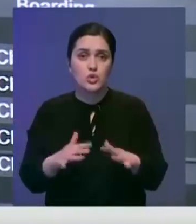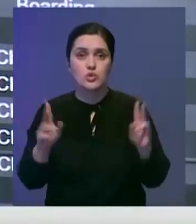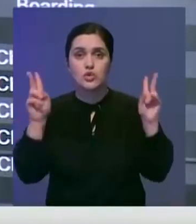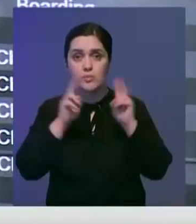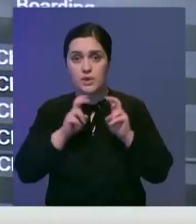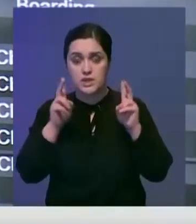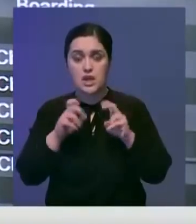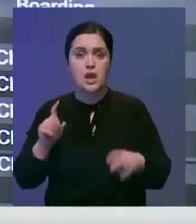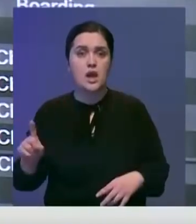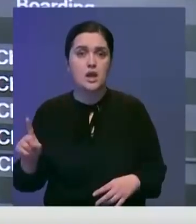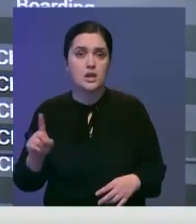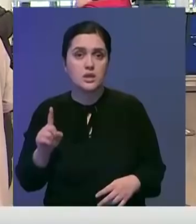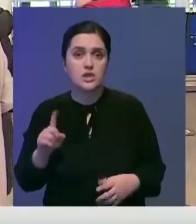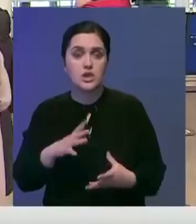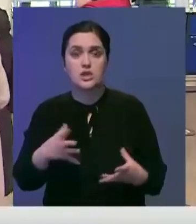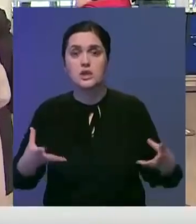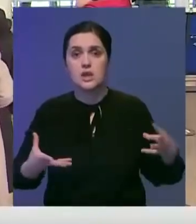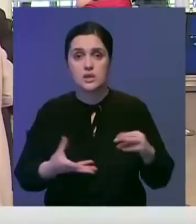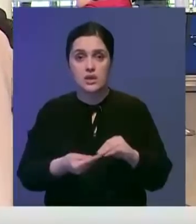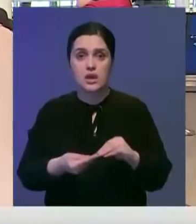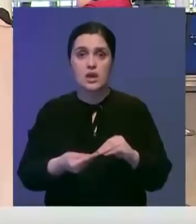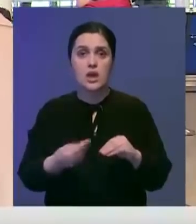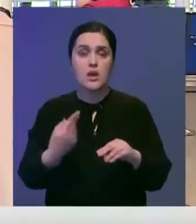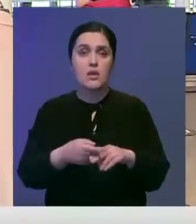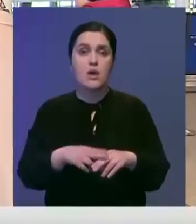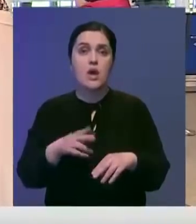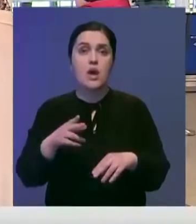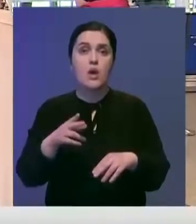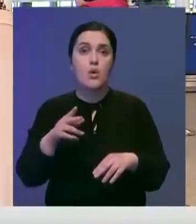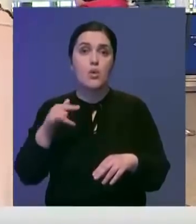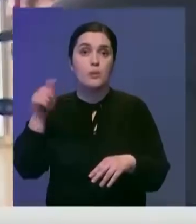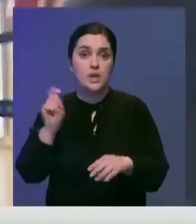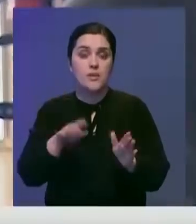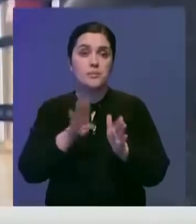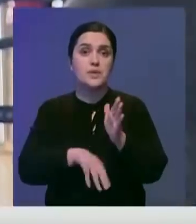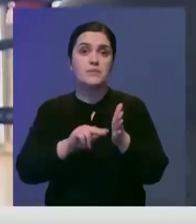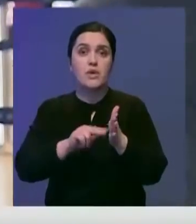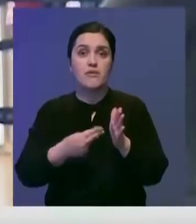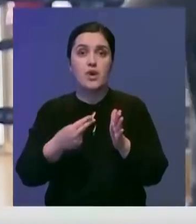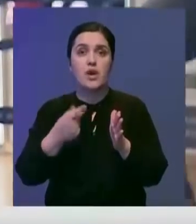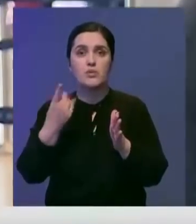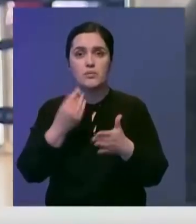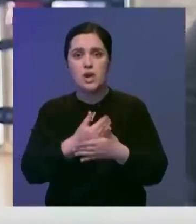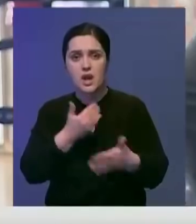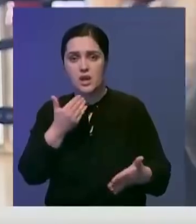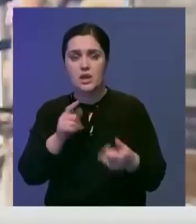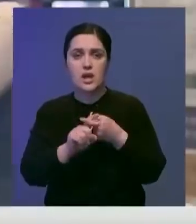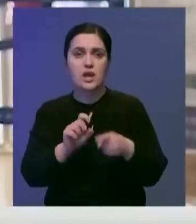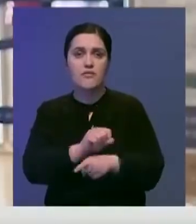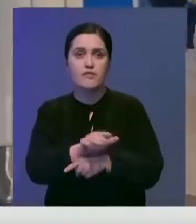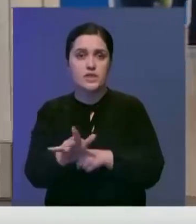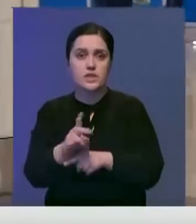Их уже протестировали. Они ожидают результаты в карантинном стационаре. К слову, прилетевших без справок днем ранее